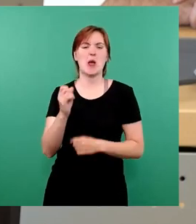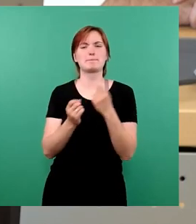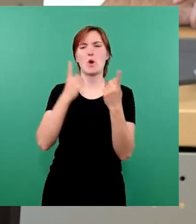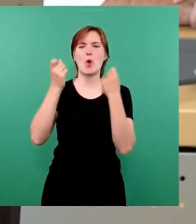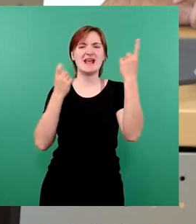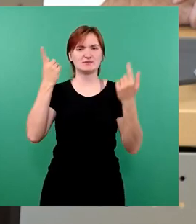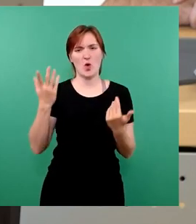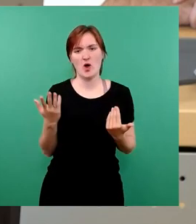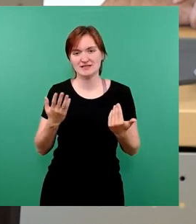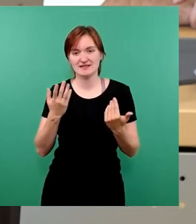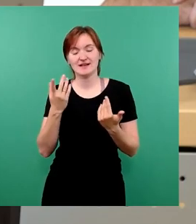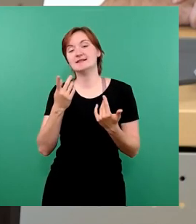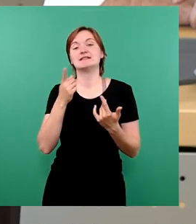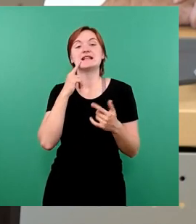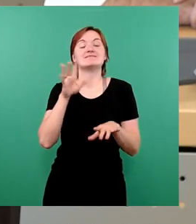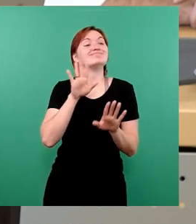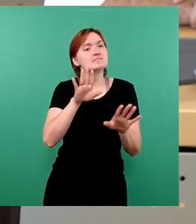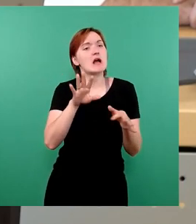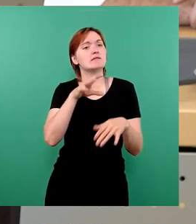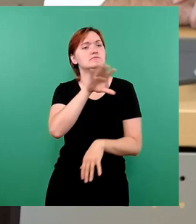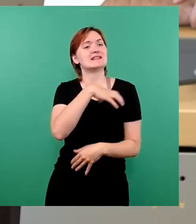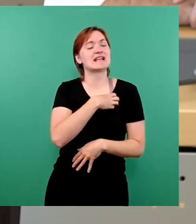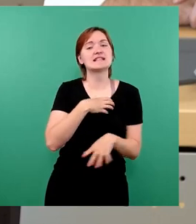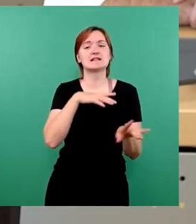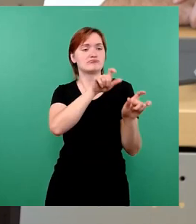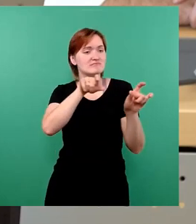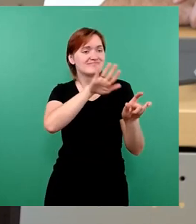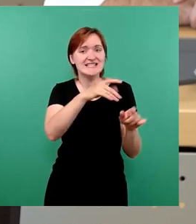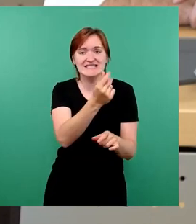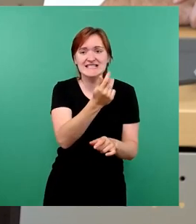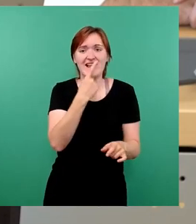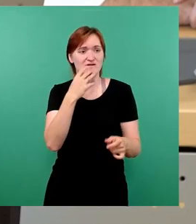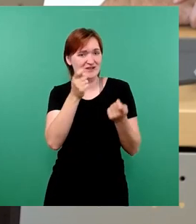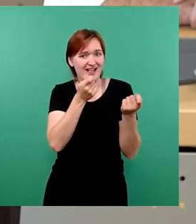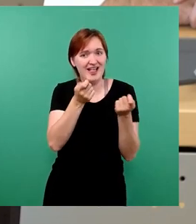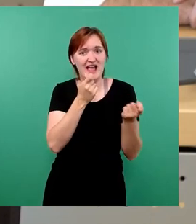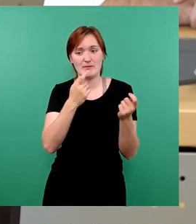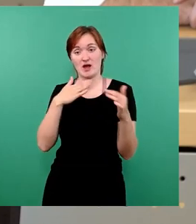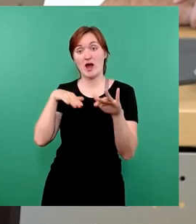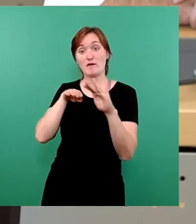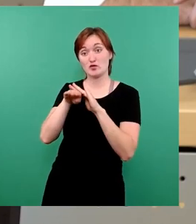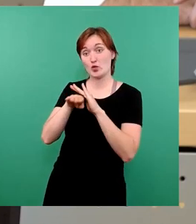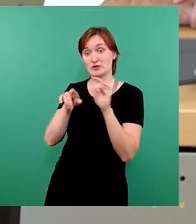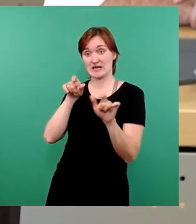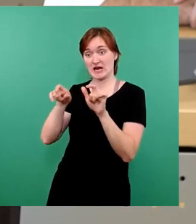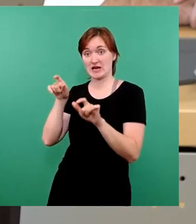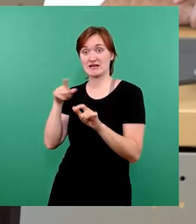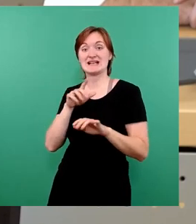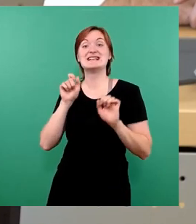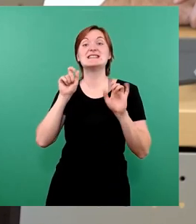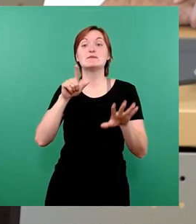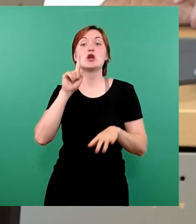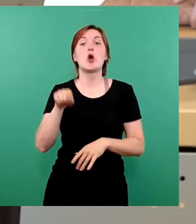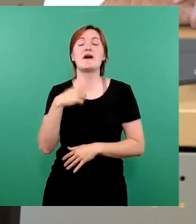Dresdnerinnen und Dresdner. Bei einem Erstattungsbeitrag für die Flüchtlingsunterbringung von 17,5 Millionen